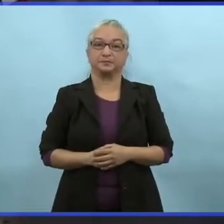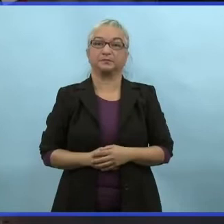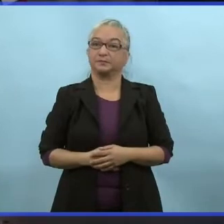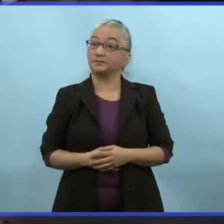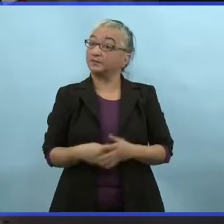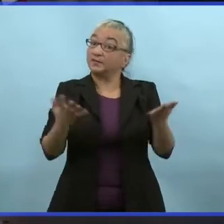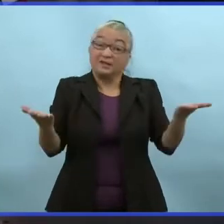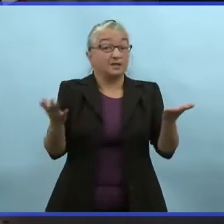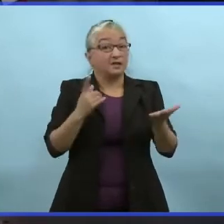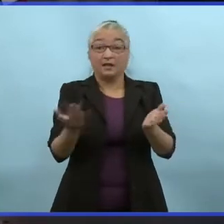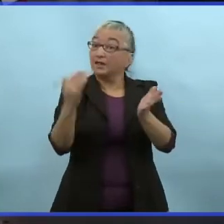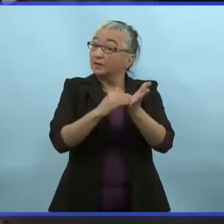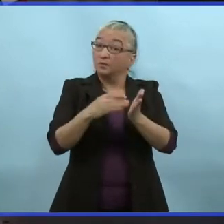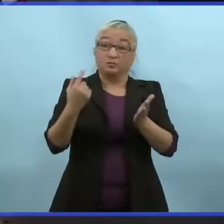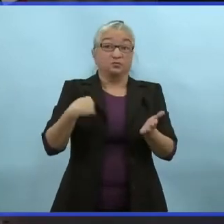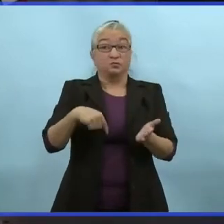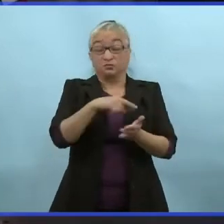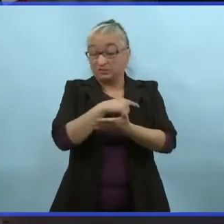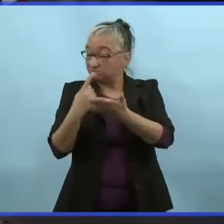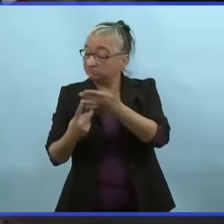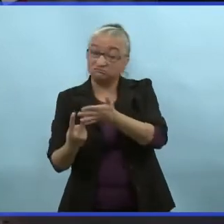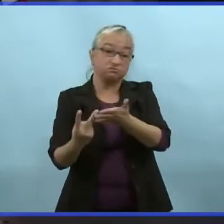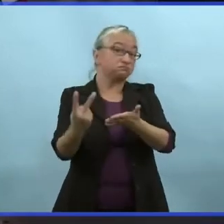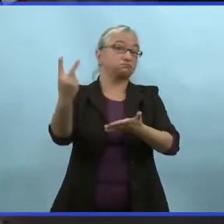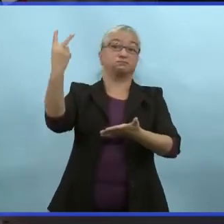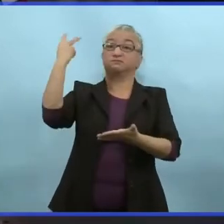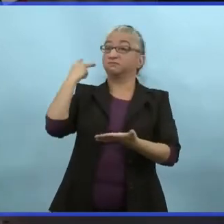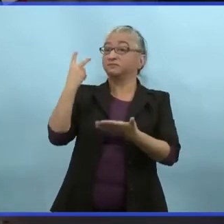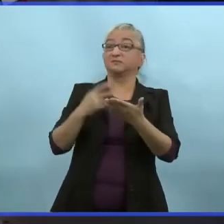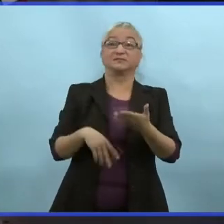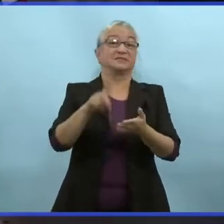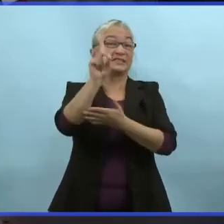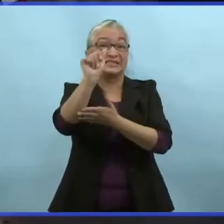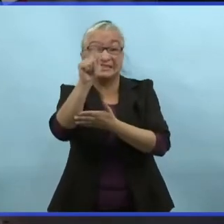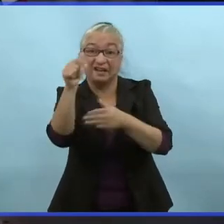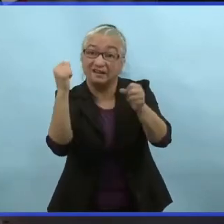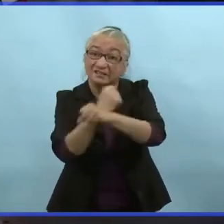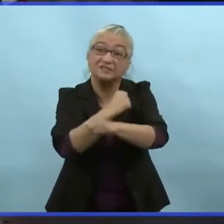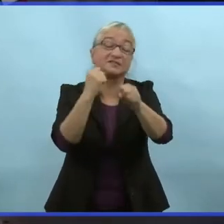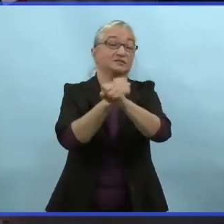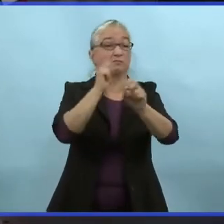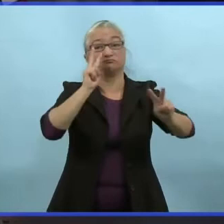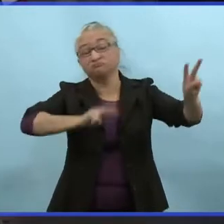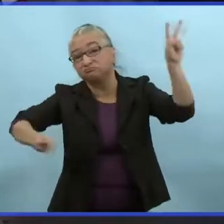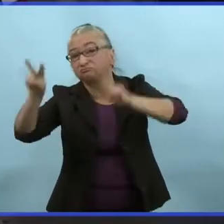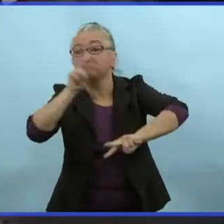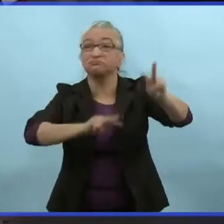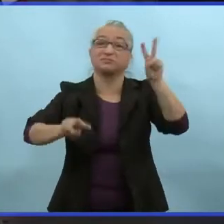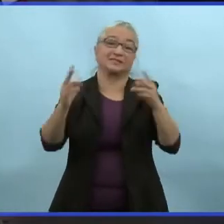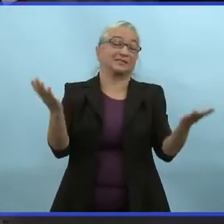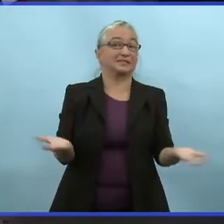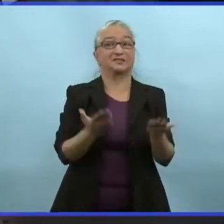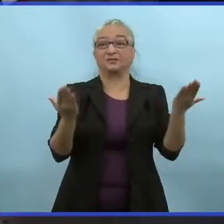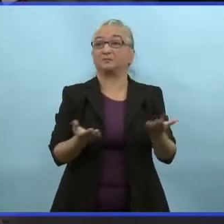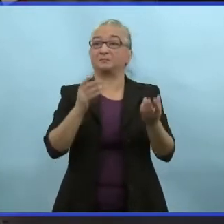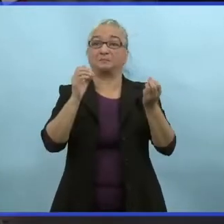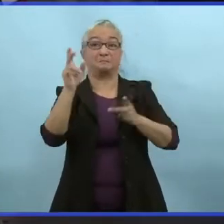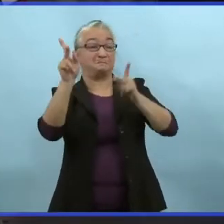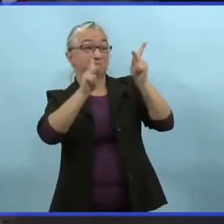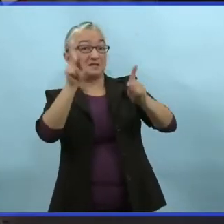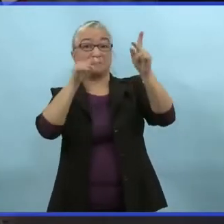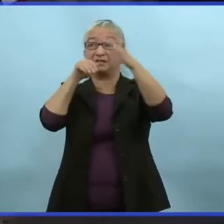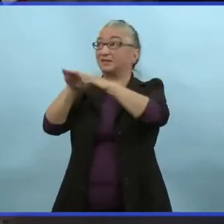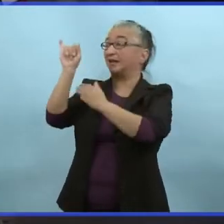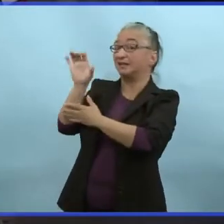plusieurs indicateurs, comme les taux de vaccination, les taux de positivité, le nombre de cas, et surtout